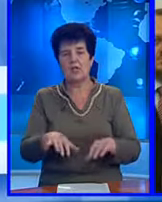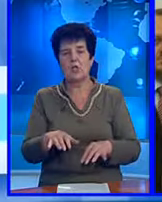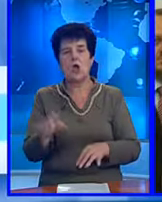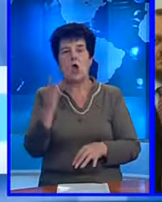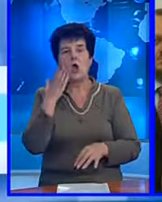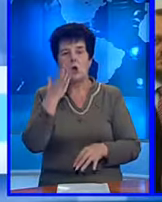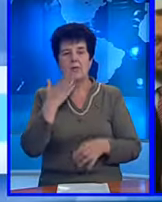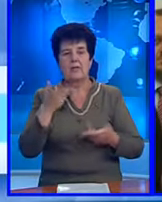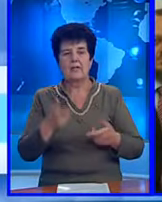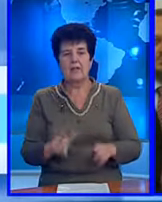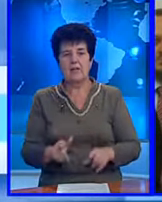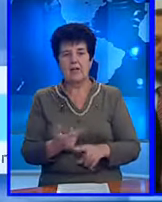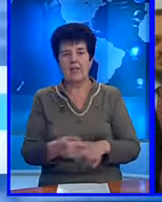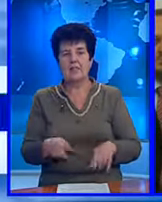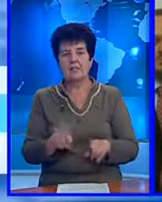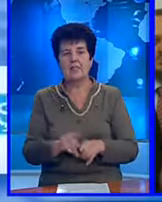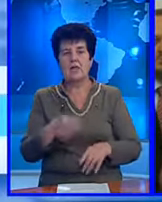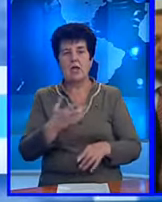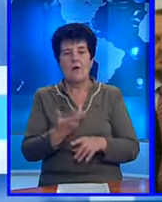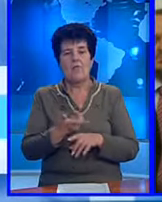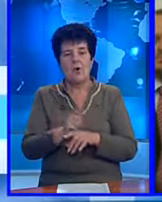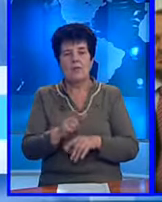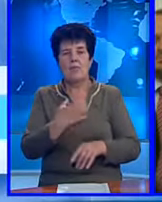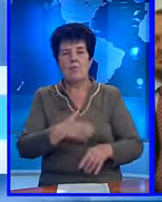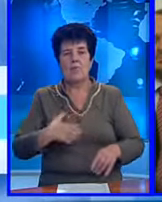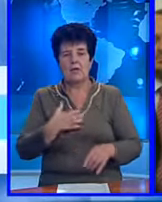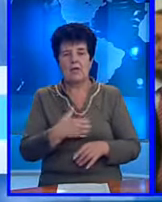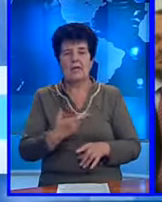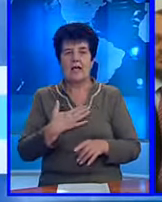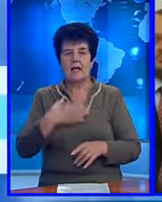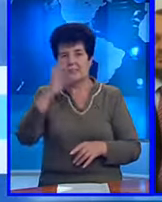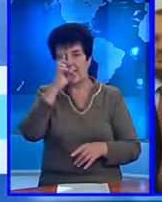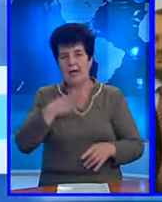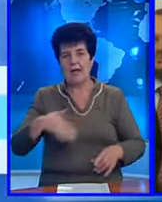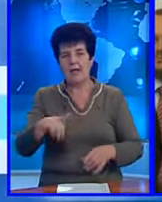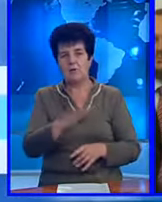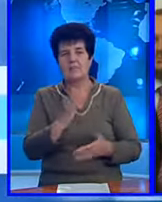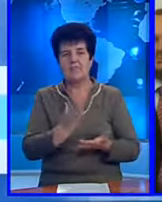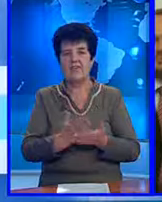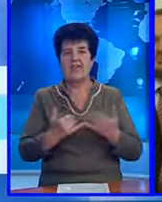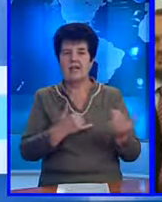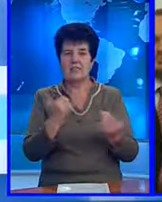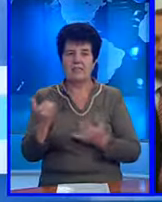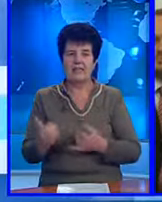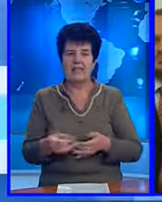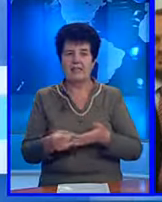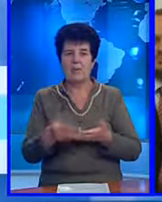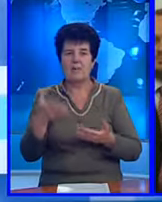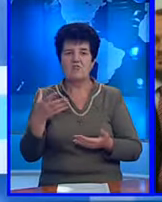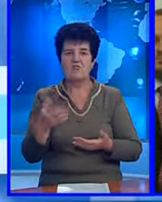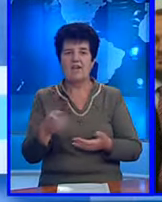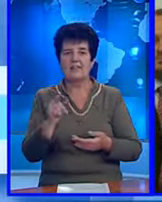Credem că este foarte important pentru ca țara noastră să fie respectată și apreciată de